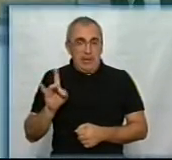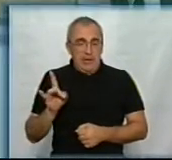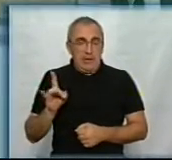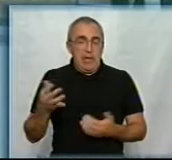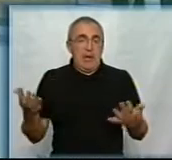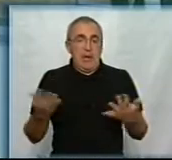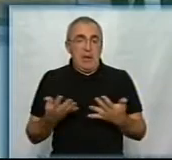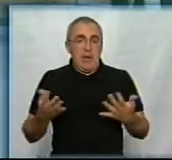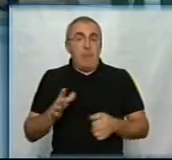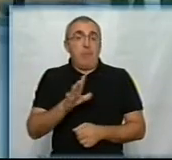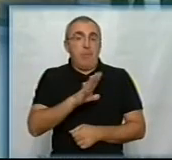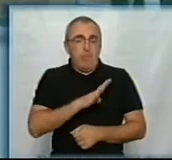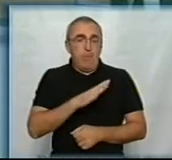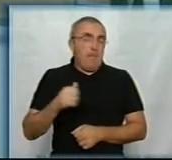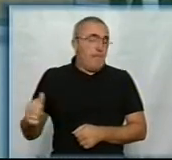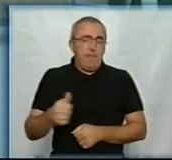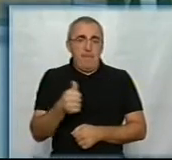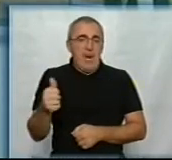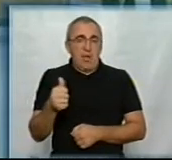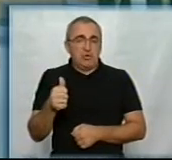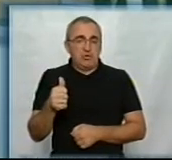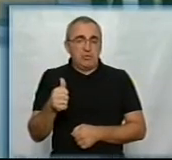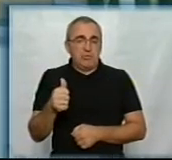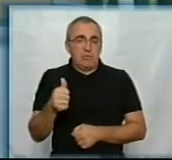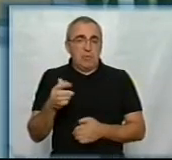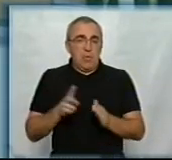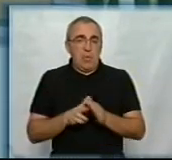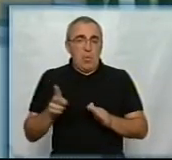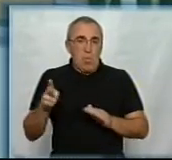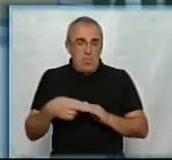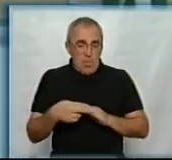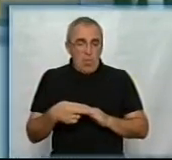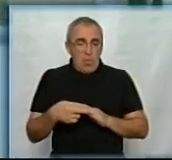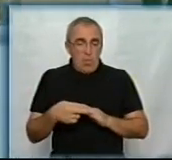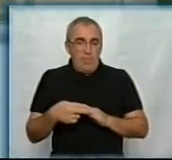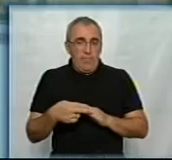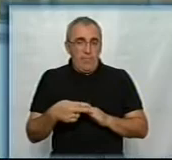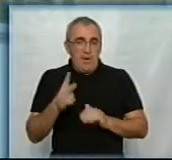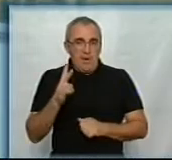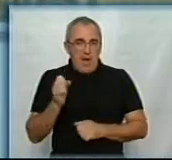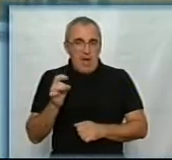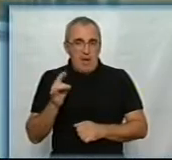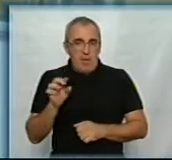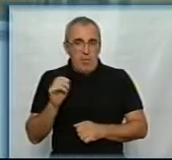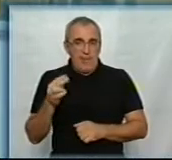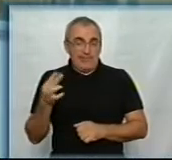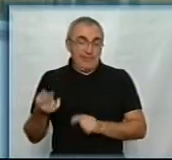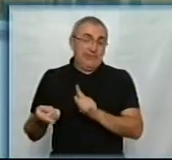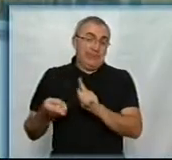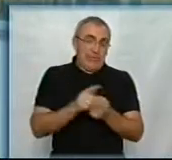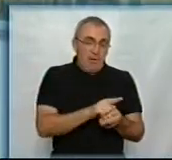які були перші купонокарбованці, які повністю замінили